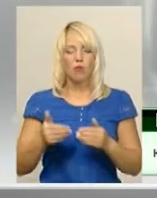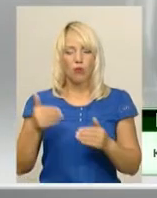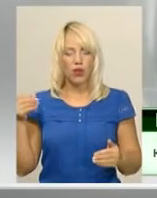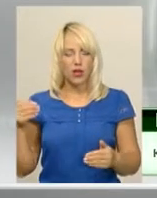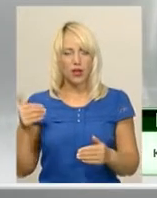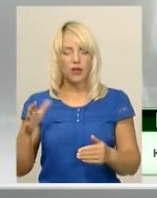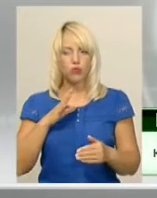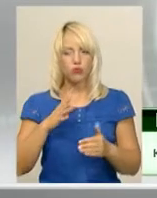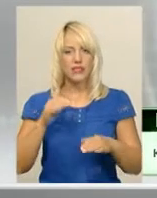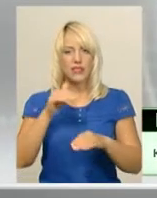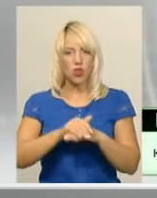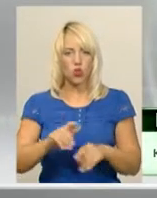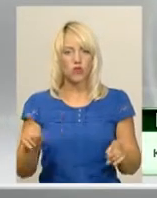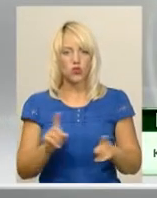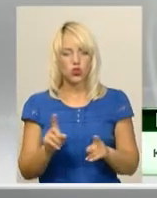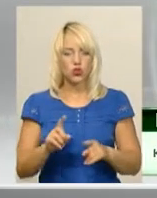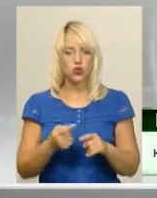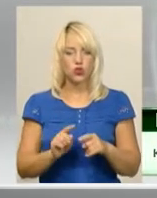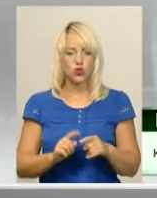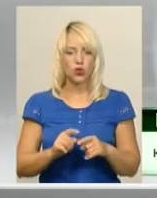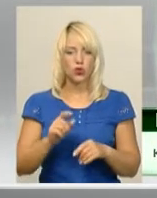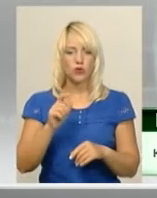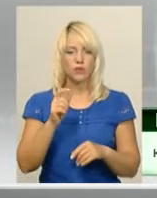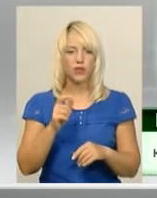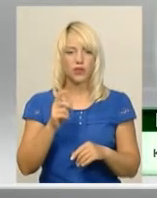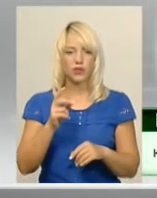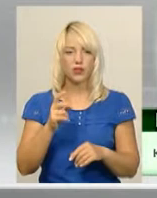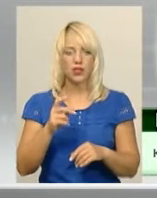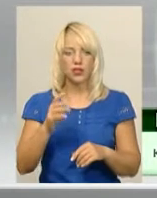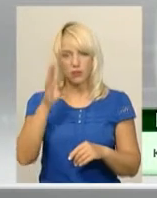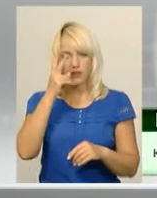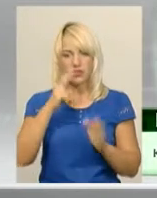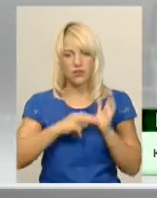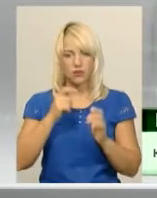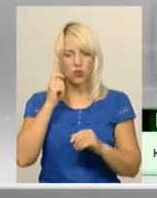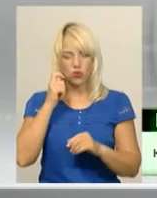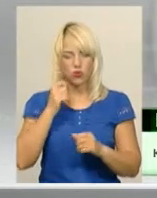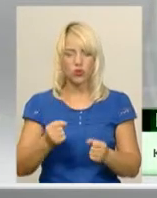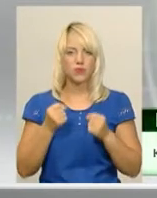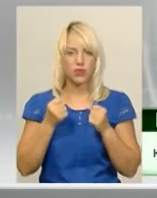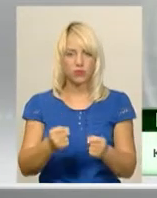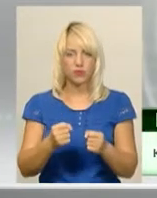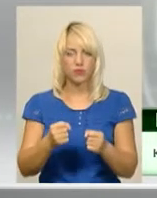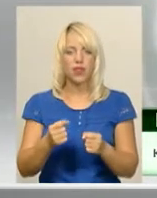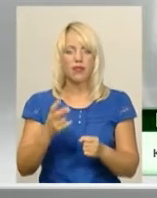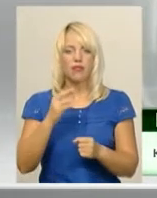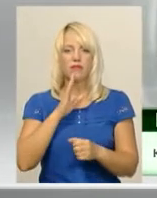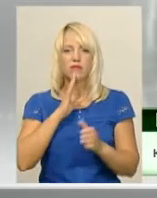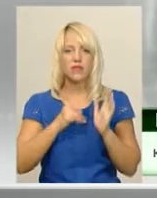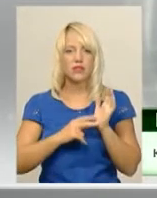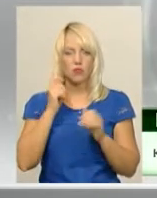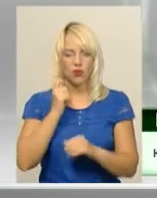встановити, що 21-річний місцевий житель, рухаючи на автомобілі, не воскоїв наїзд на 7-річну дівчинку, яка